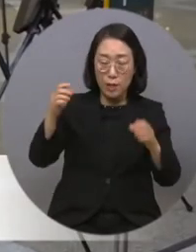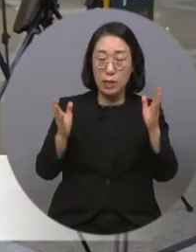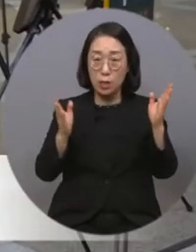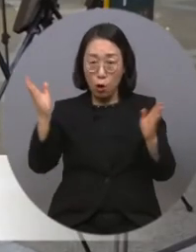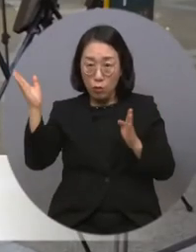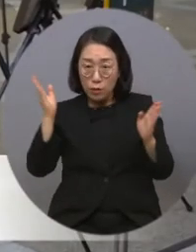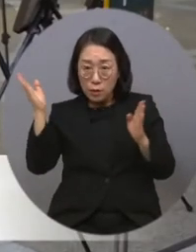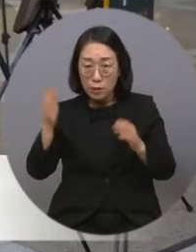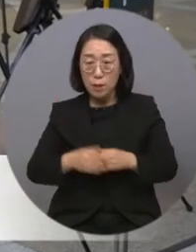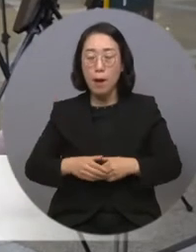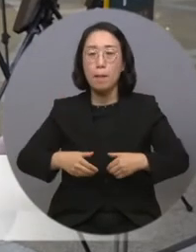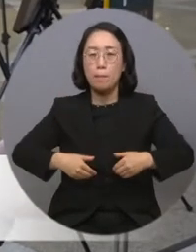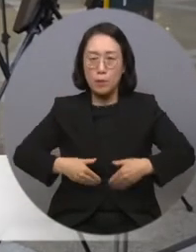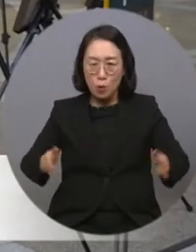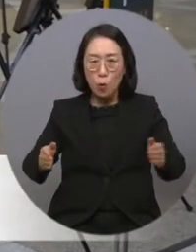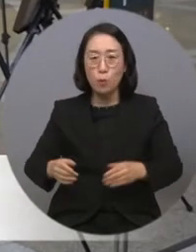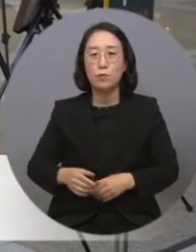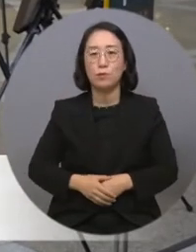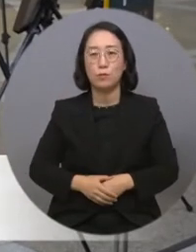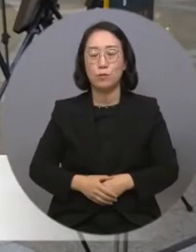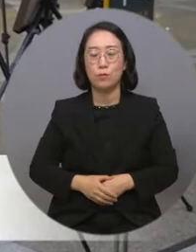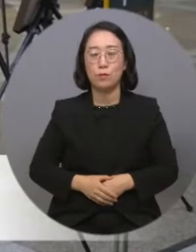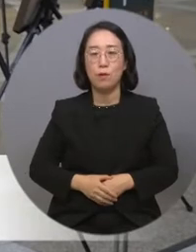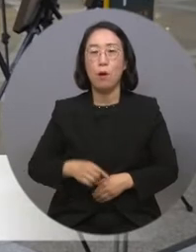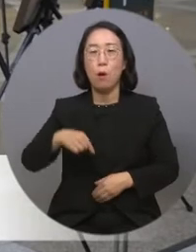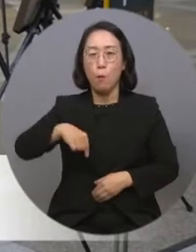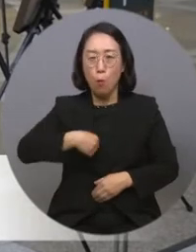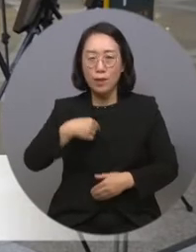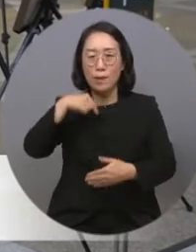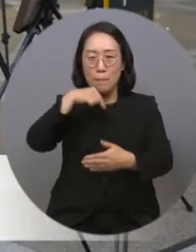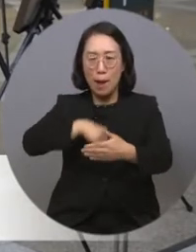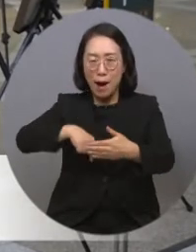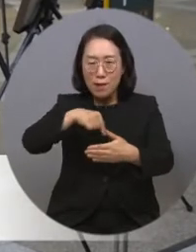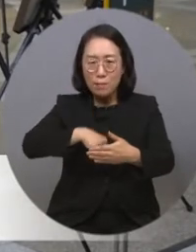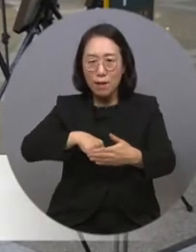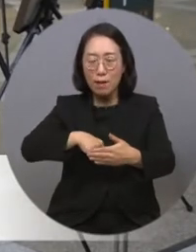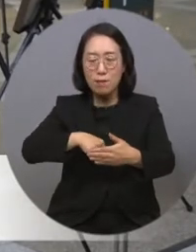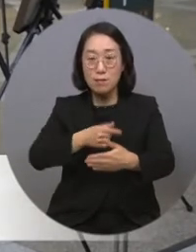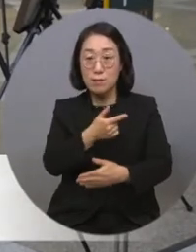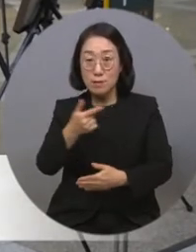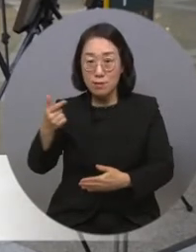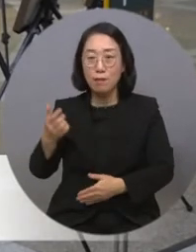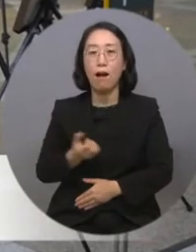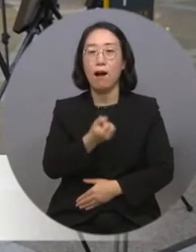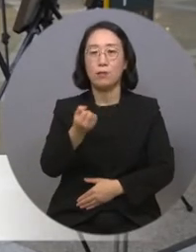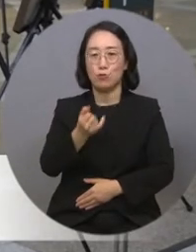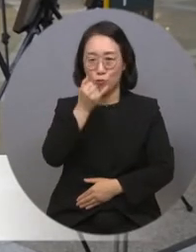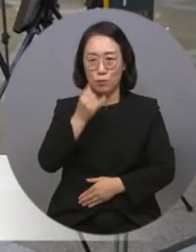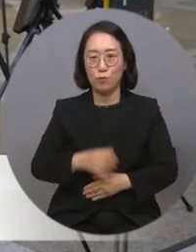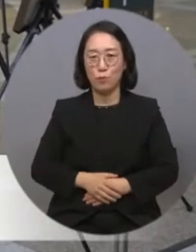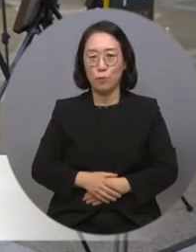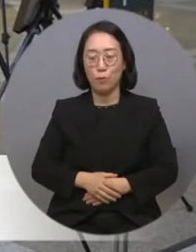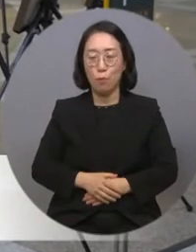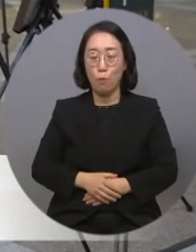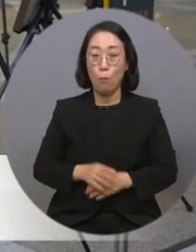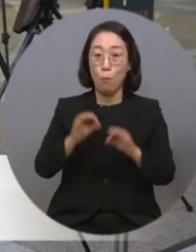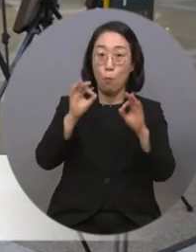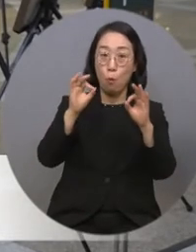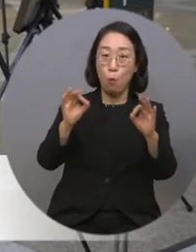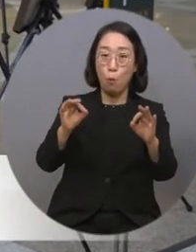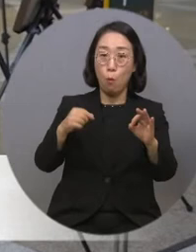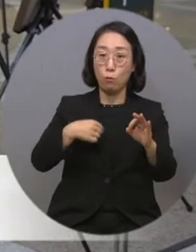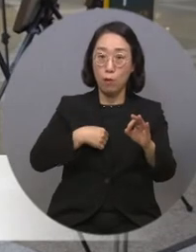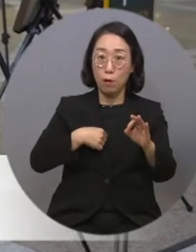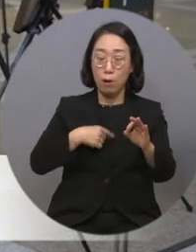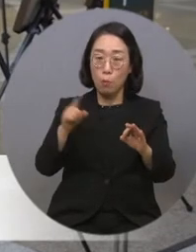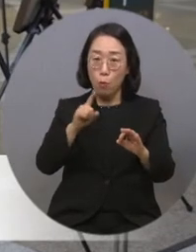필요가 없을 정도로 이분들이 가슴 속에 다 굉장한 걸 갖고 계신 거예요. 그래서 저는 제가